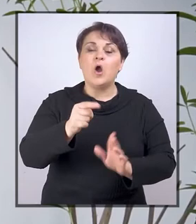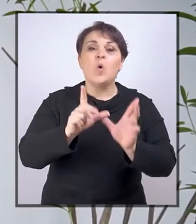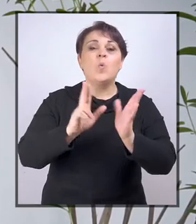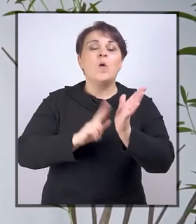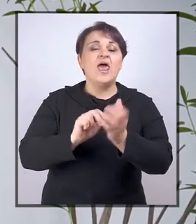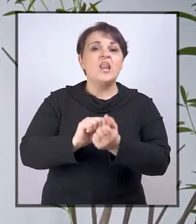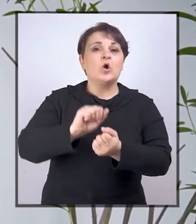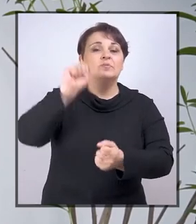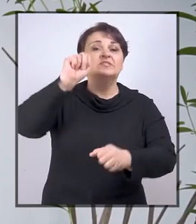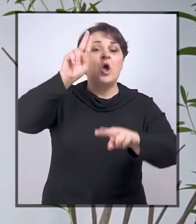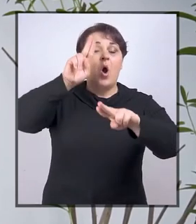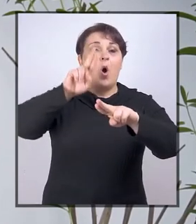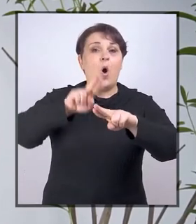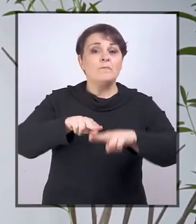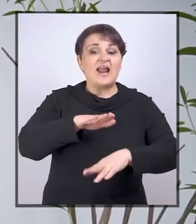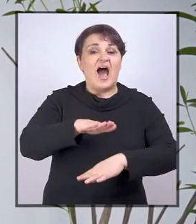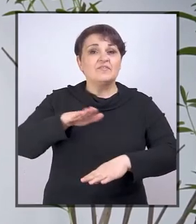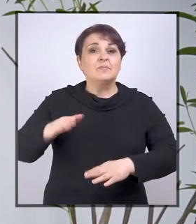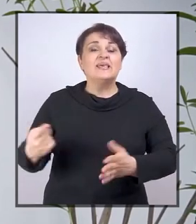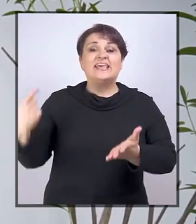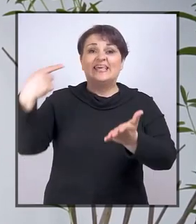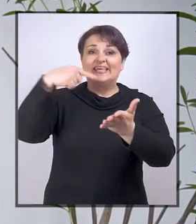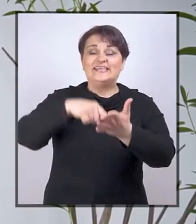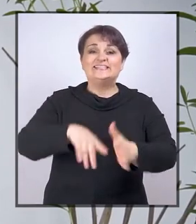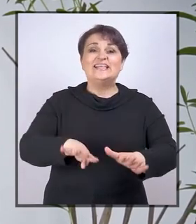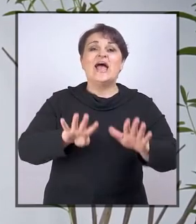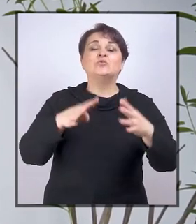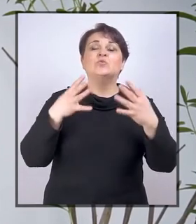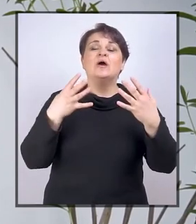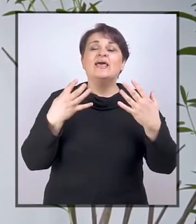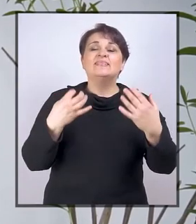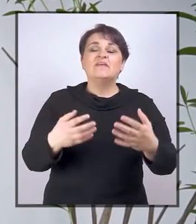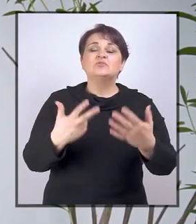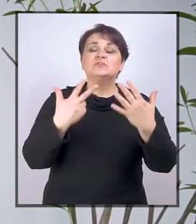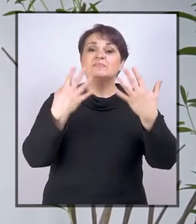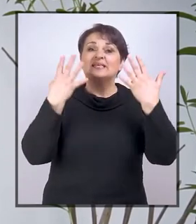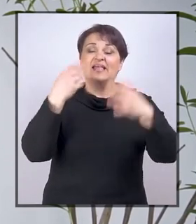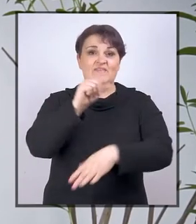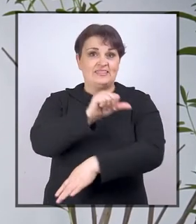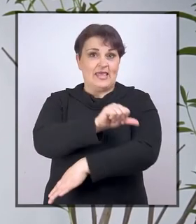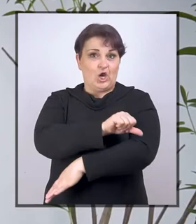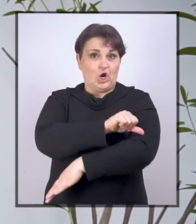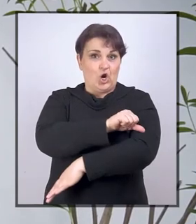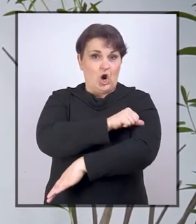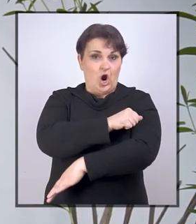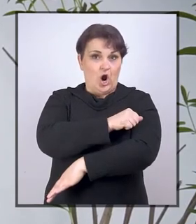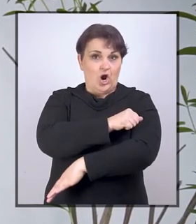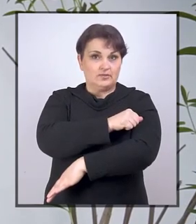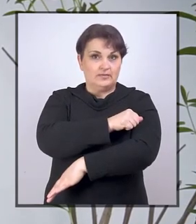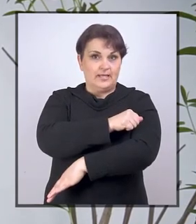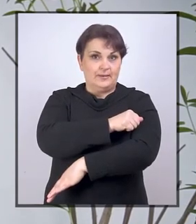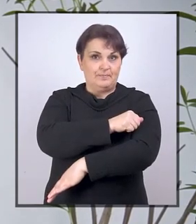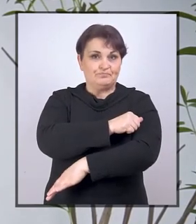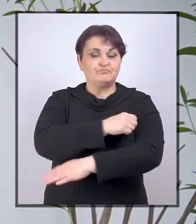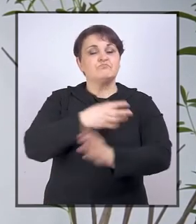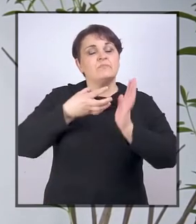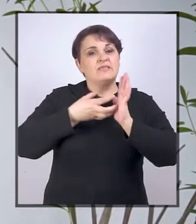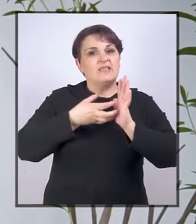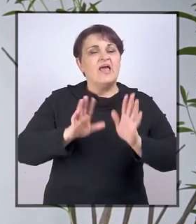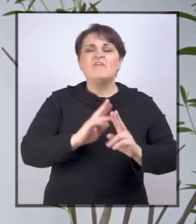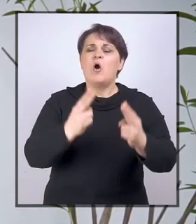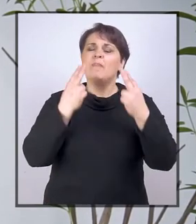Konvenciju Ujedinjenih nacija o pravima djeteta iz 1989. godine.